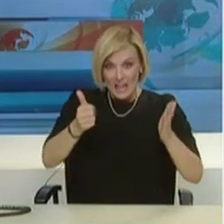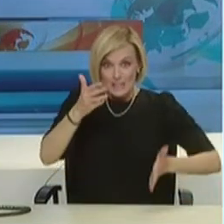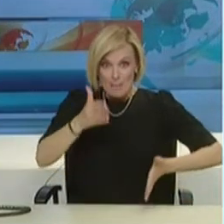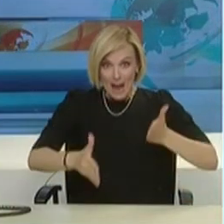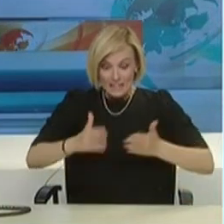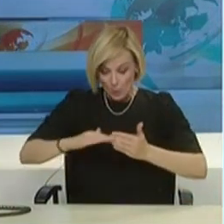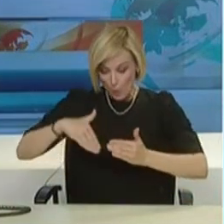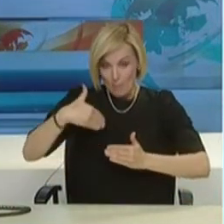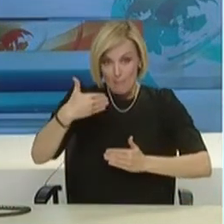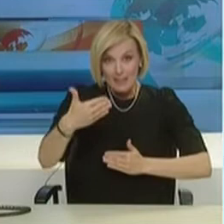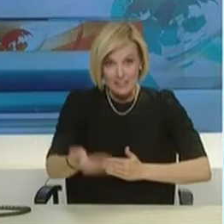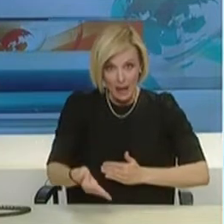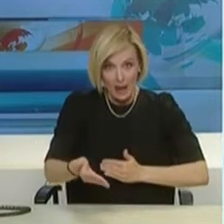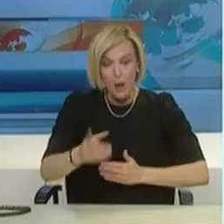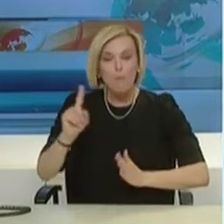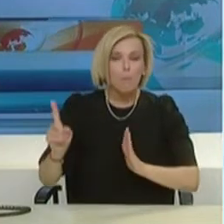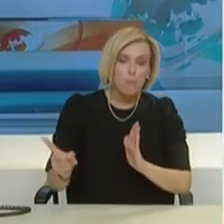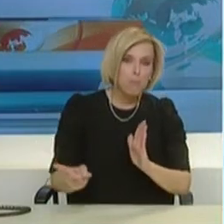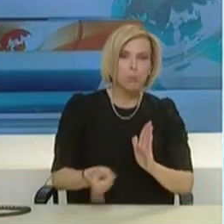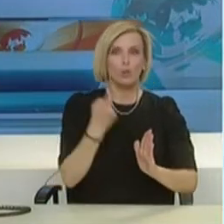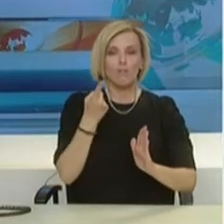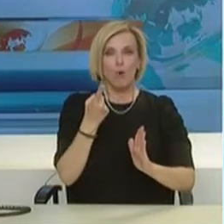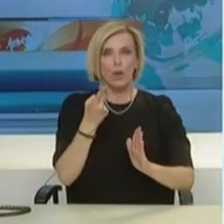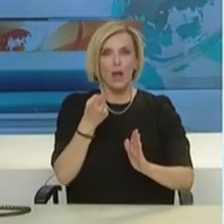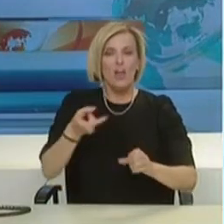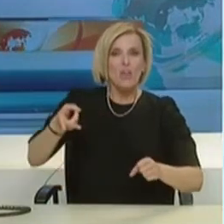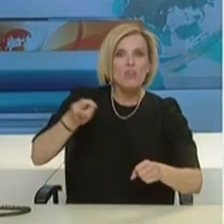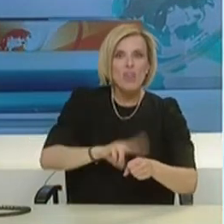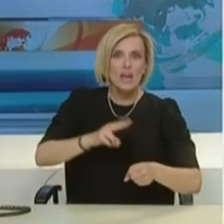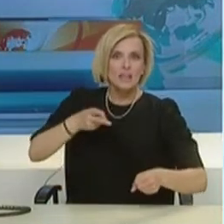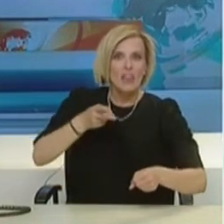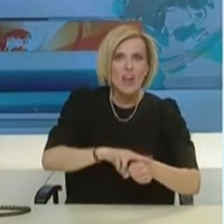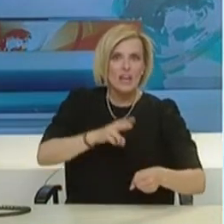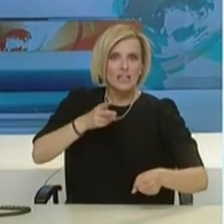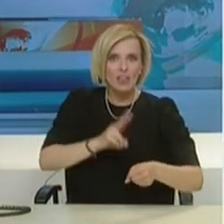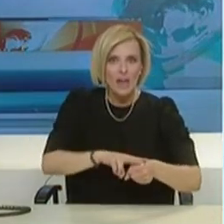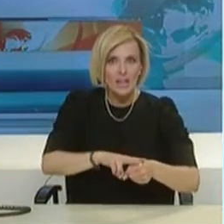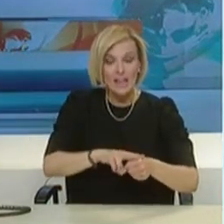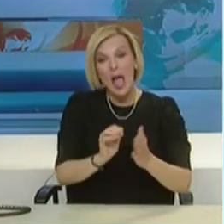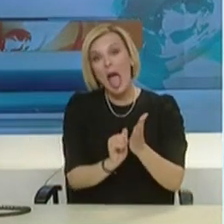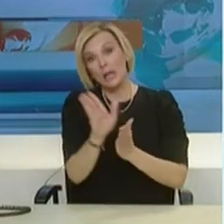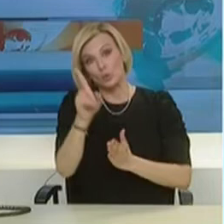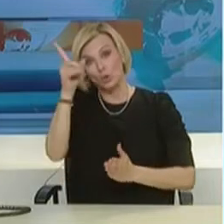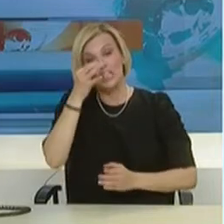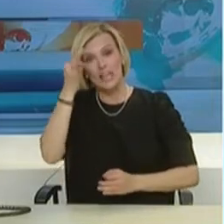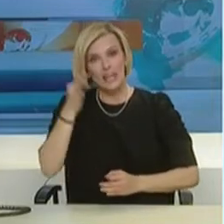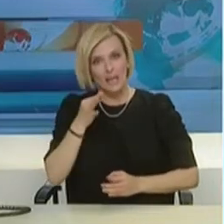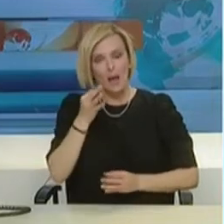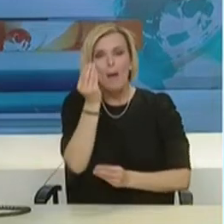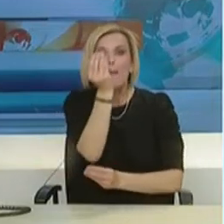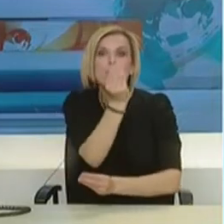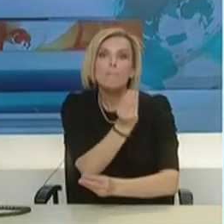για πρώτη φορά στην πορεία αυτής της πανδημίας, οι θάνατοι που καταγράφονται εκτός Κίνας, είναι